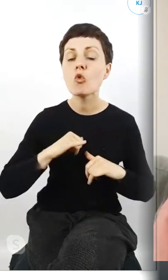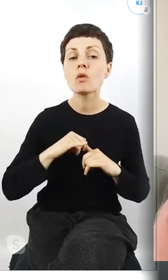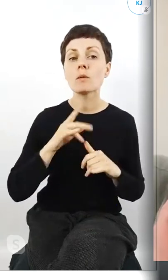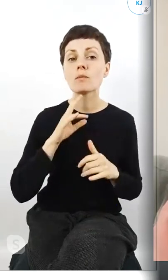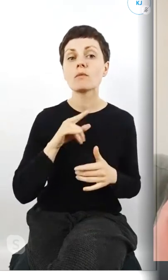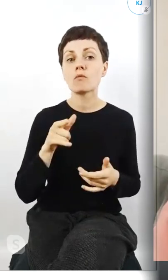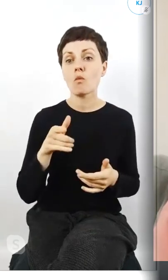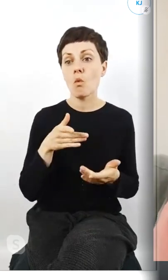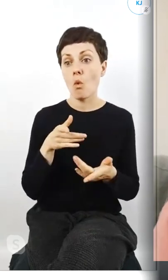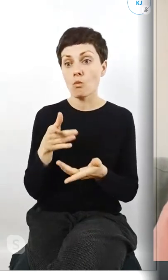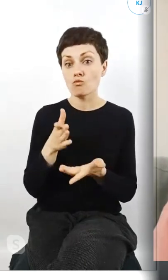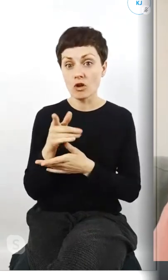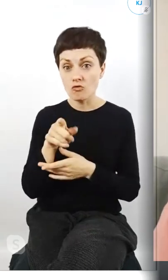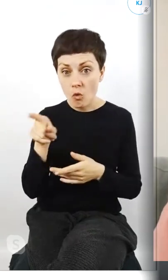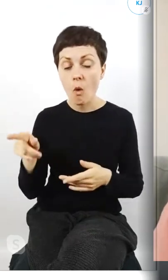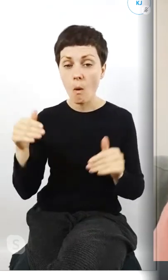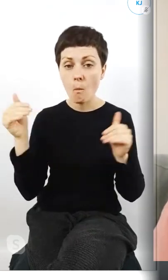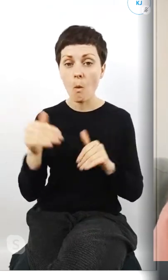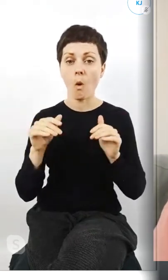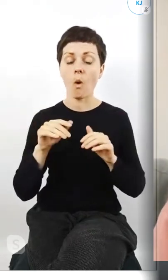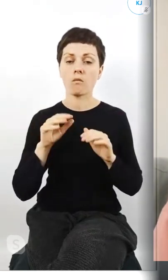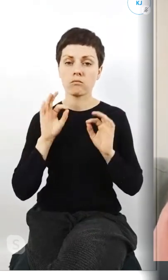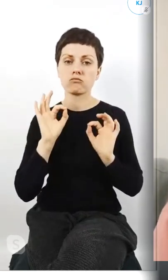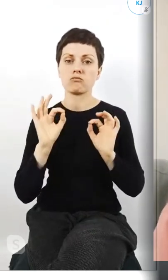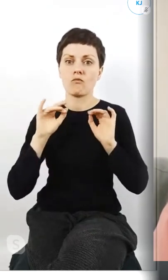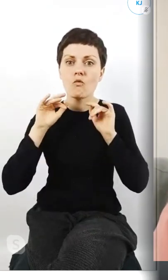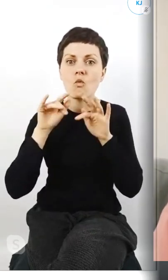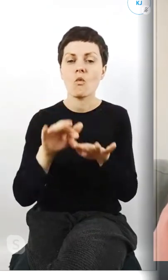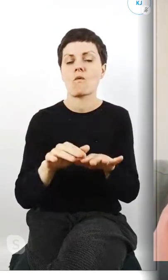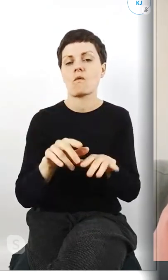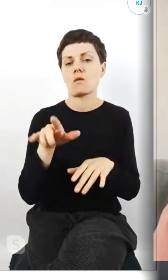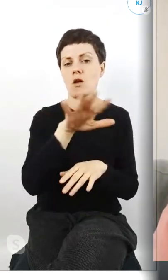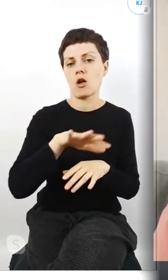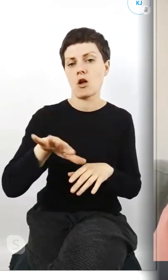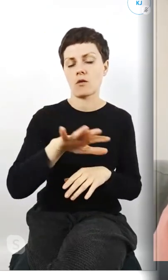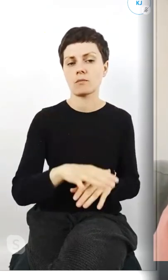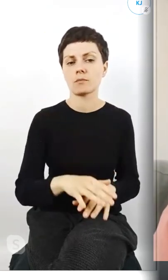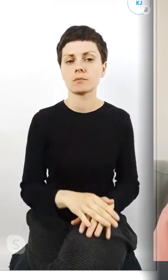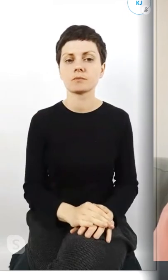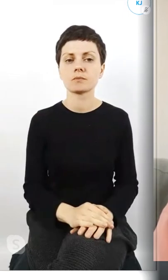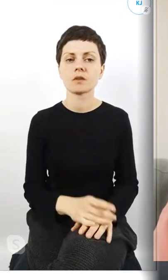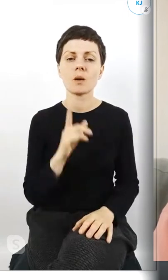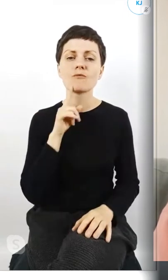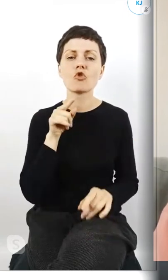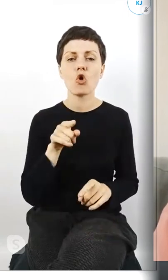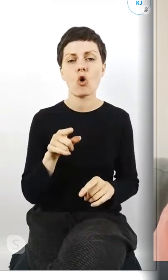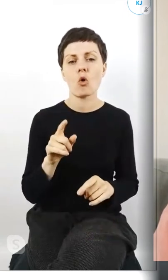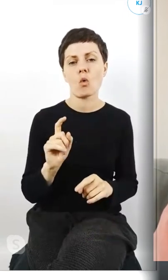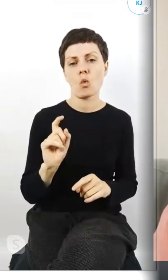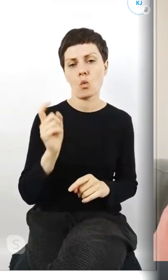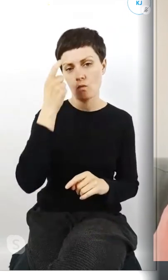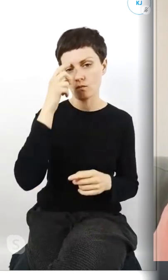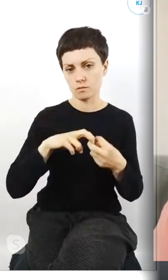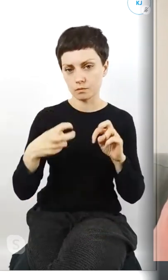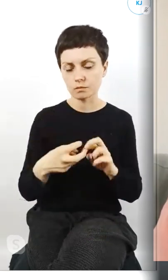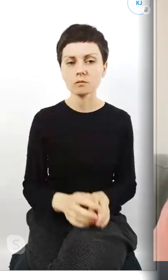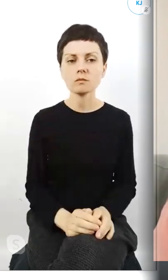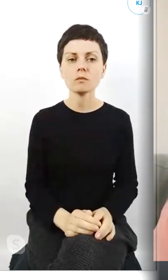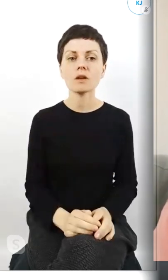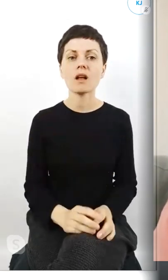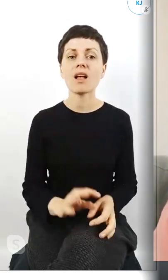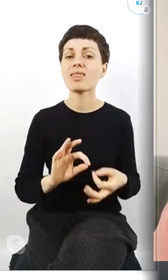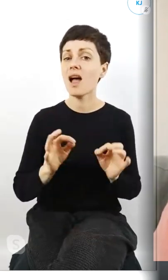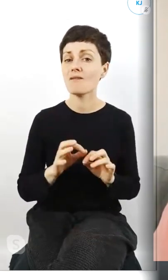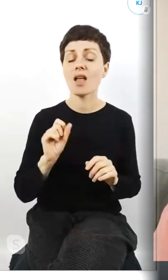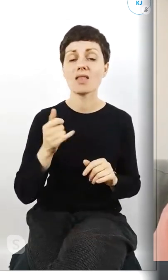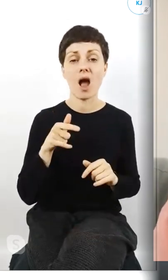realne wpływ na swoje takie najbliższe otoczenie i myślę że to jest największym problemem bo nawet jak odbywały się w Lublinie